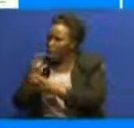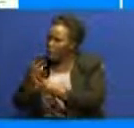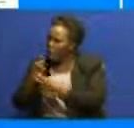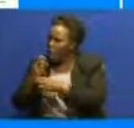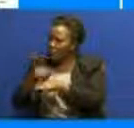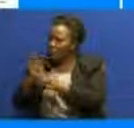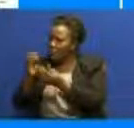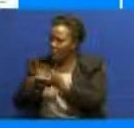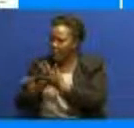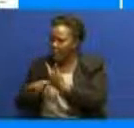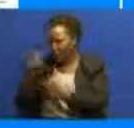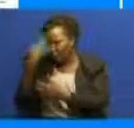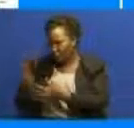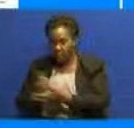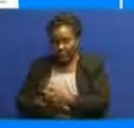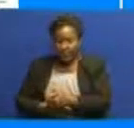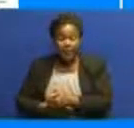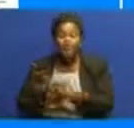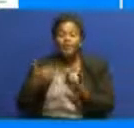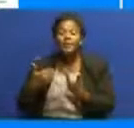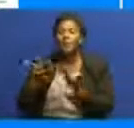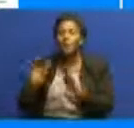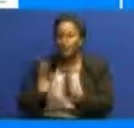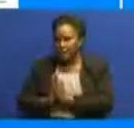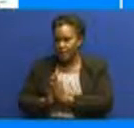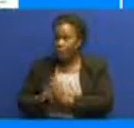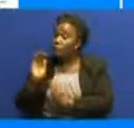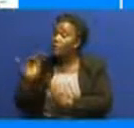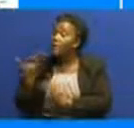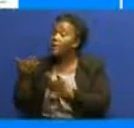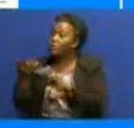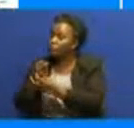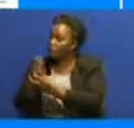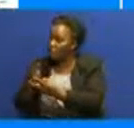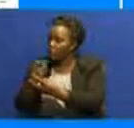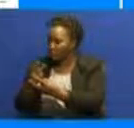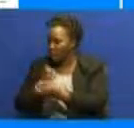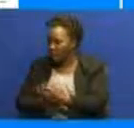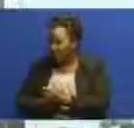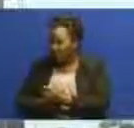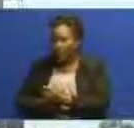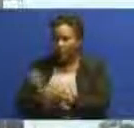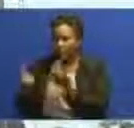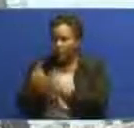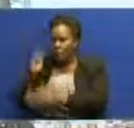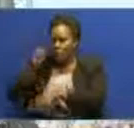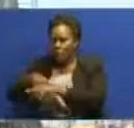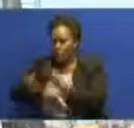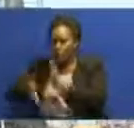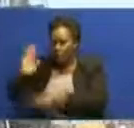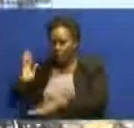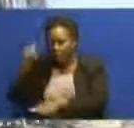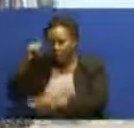swala lawazi kama mnambo msubiri muda ule ukipita manake unahanza kula riba nivu nivu uje nzi wa kituo